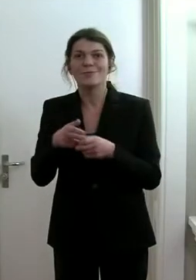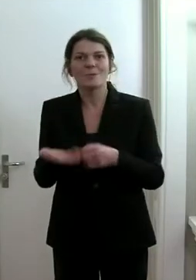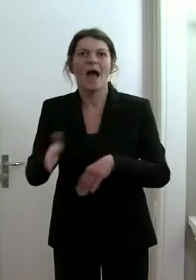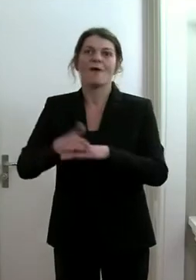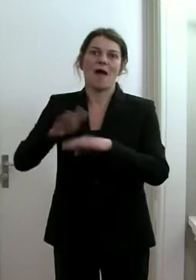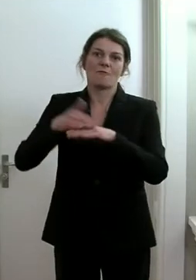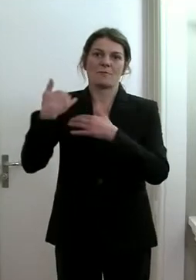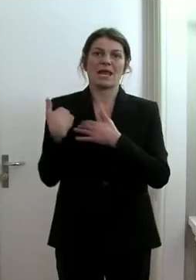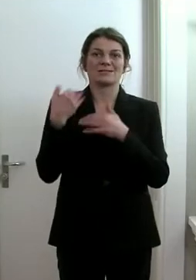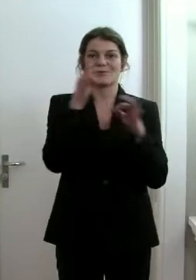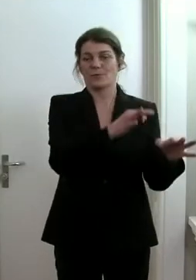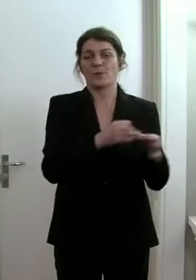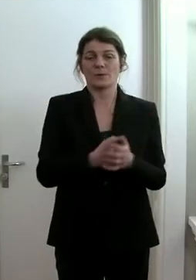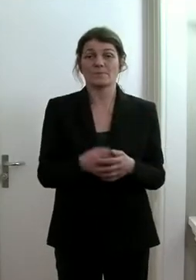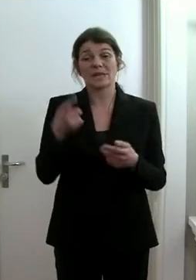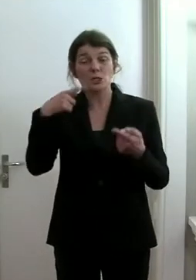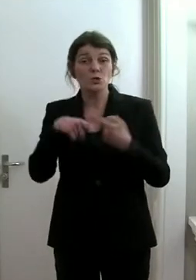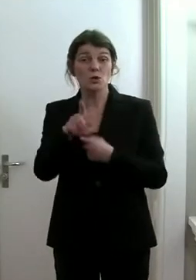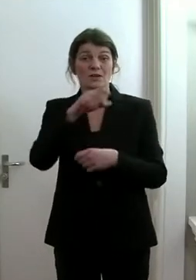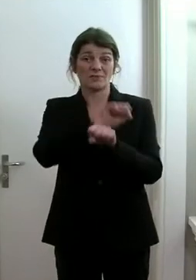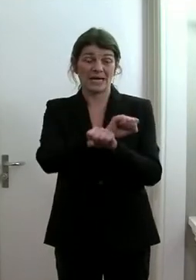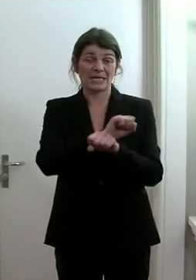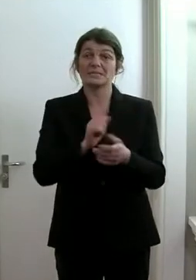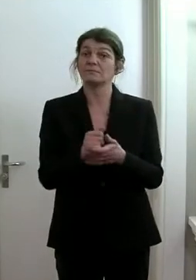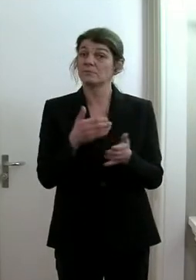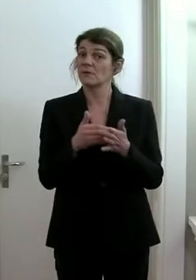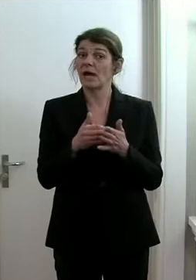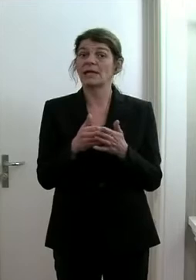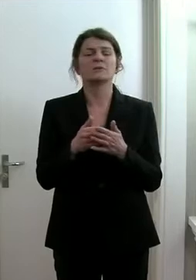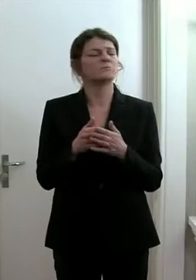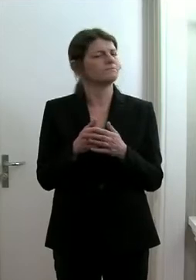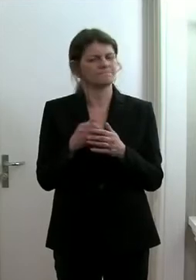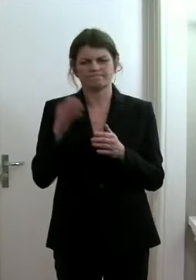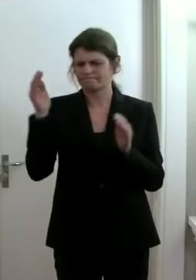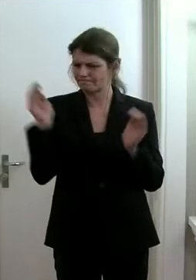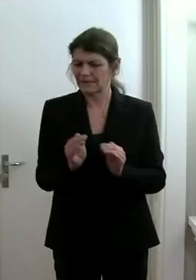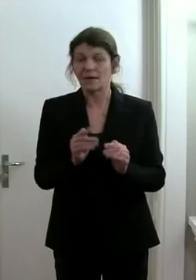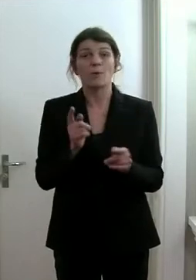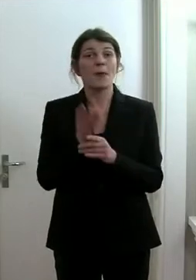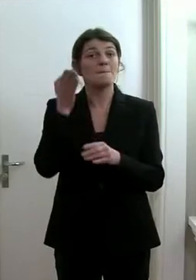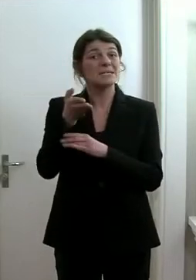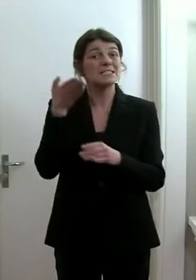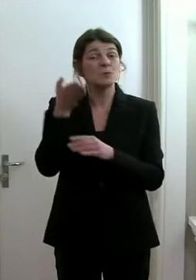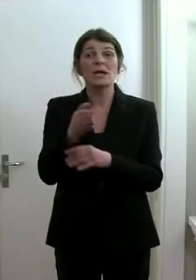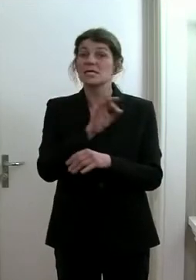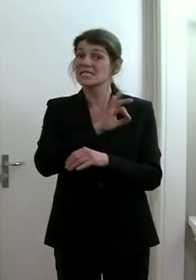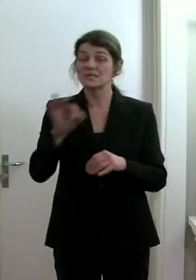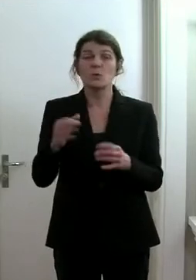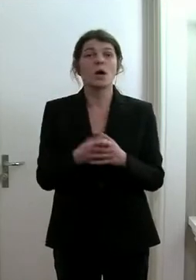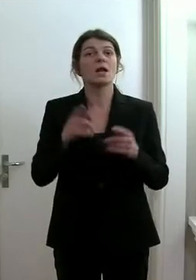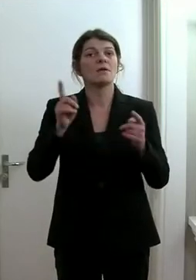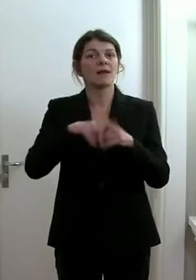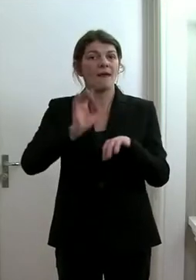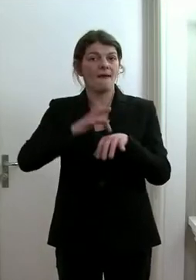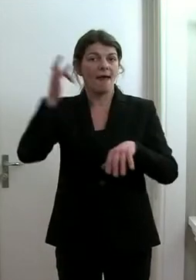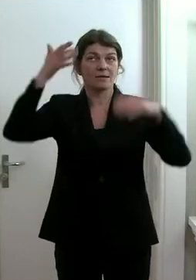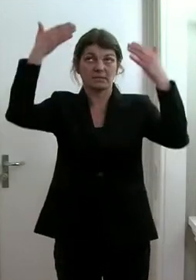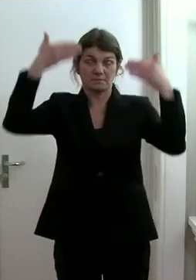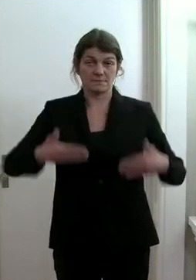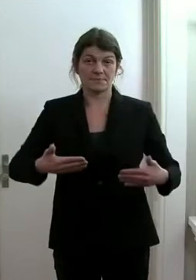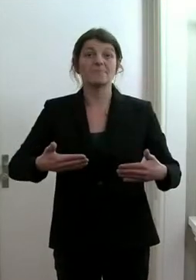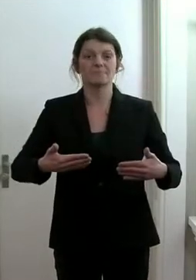Der Zugang zum Gefängnis ist daher weiterhin sehr stark eingeschränkt und Besuche sind nur hinter Glas möglich.